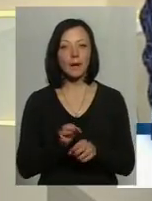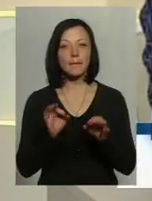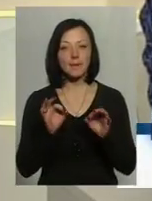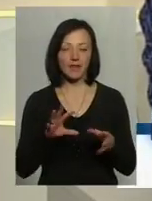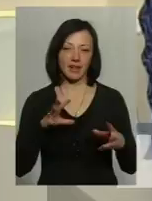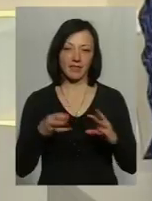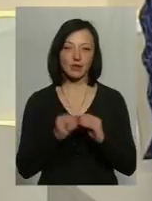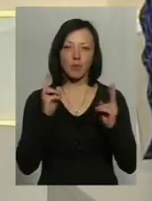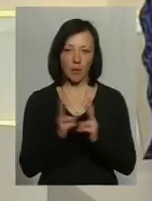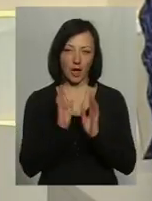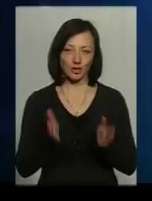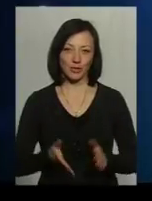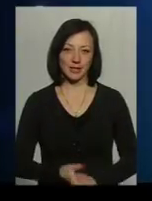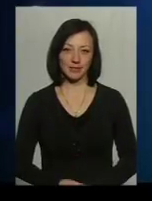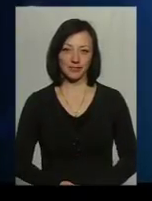робіть висновки. Побачимось.